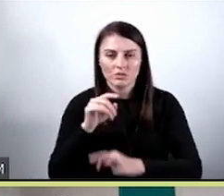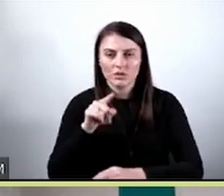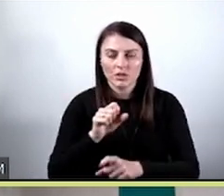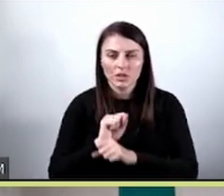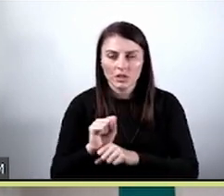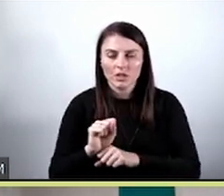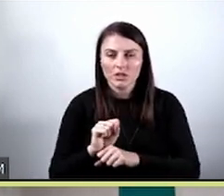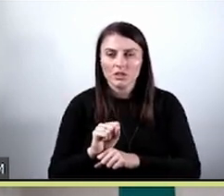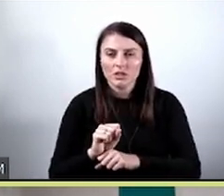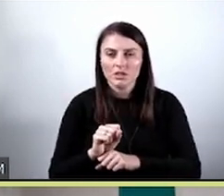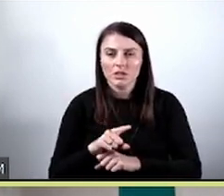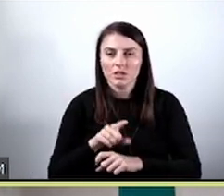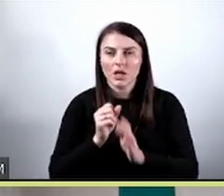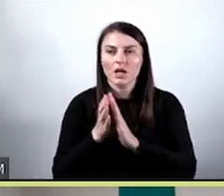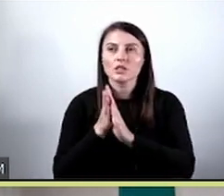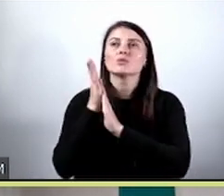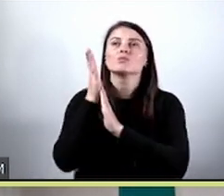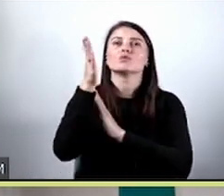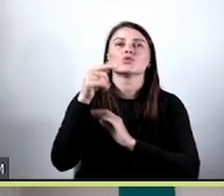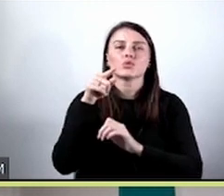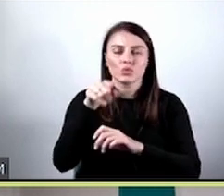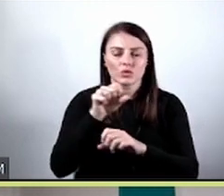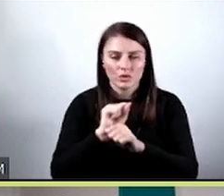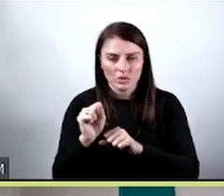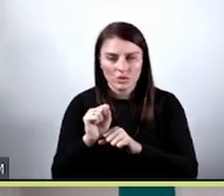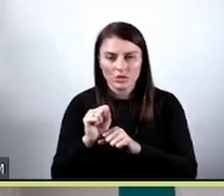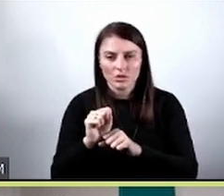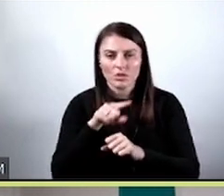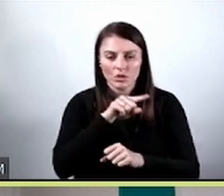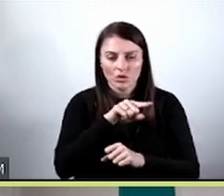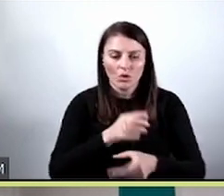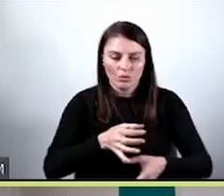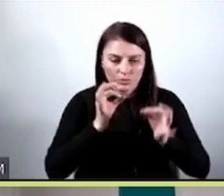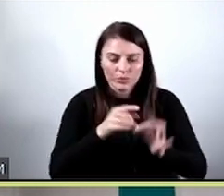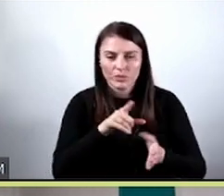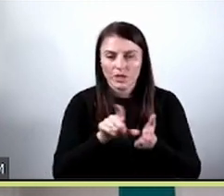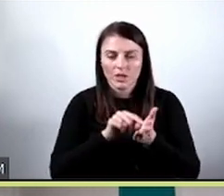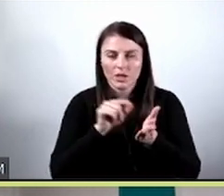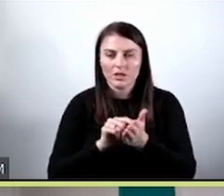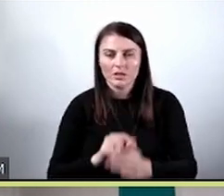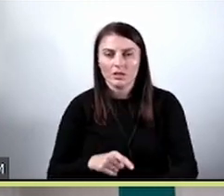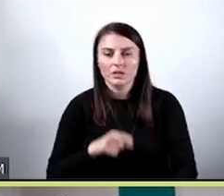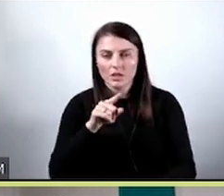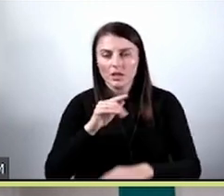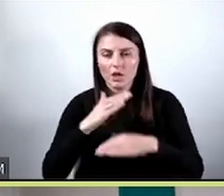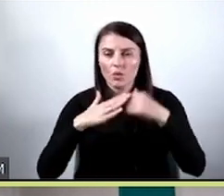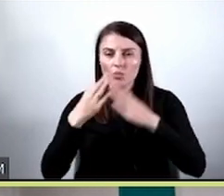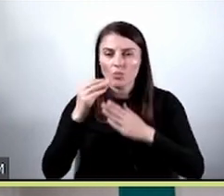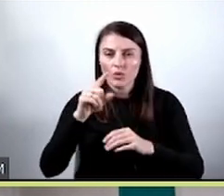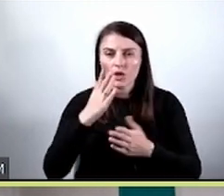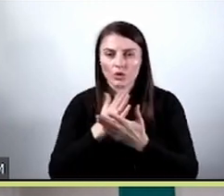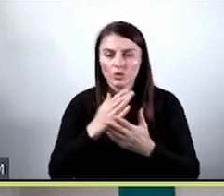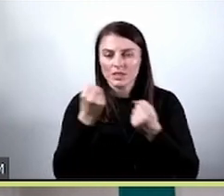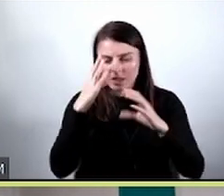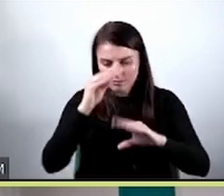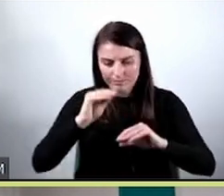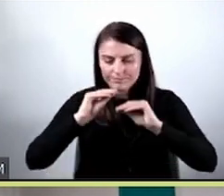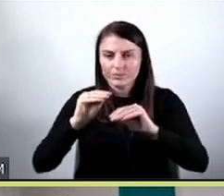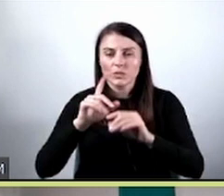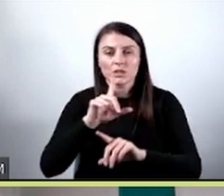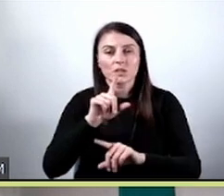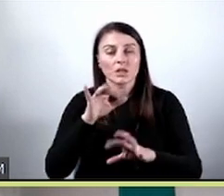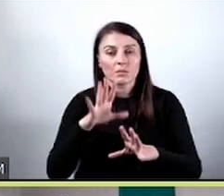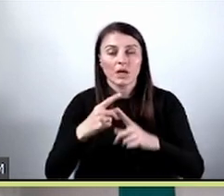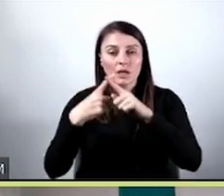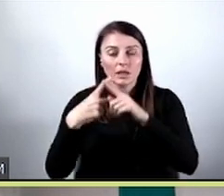dopiero dotyczą przyszłości w odniesieniu do tego konkretnego kredytu. I też taki model będzie miał przeuczenie. Jak nie zaczniemy go